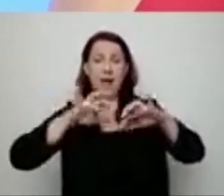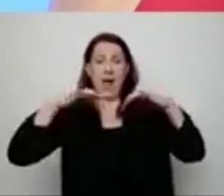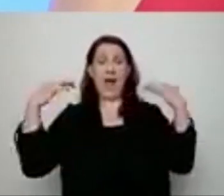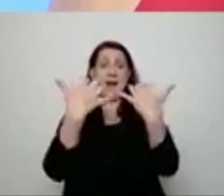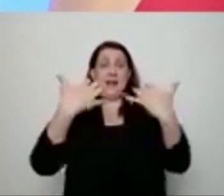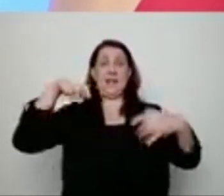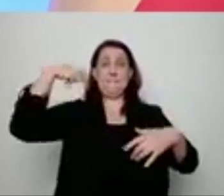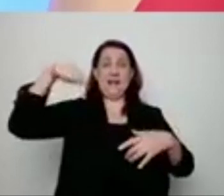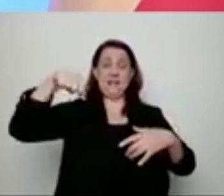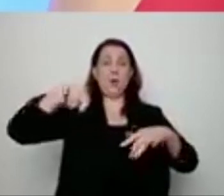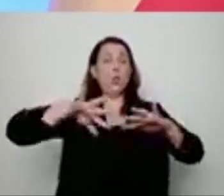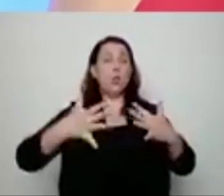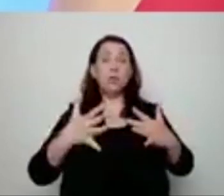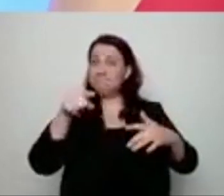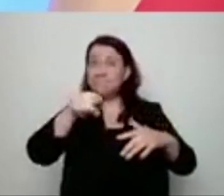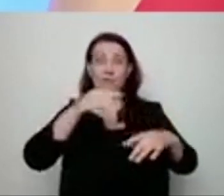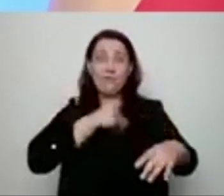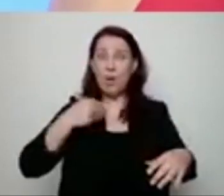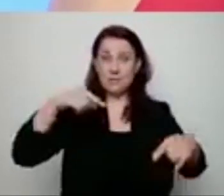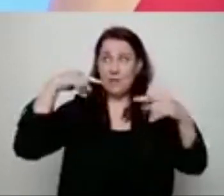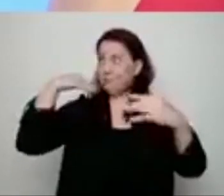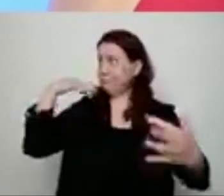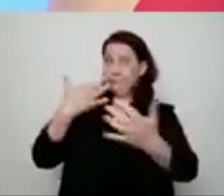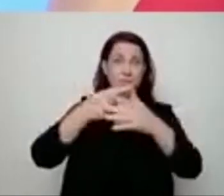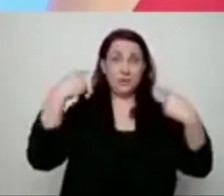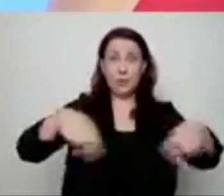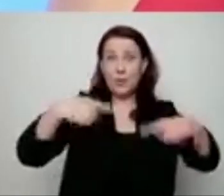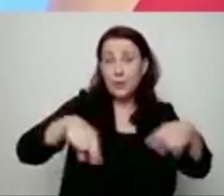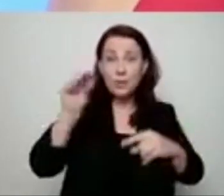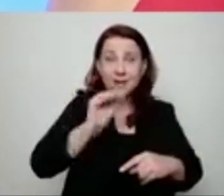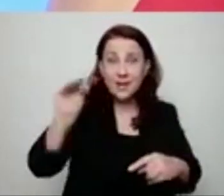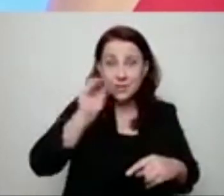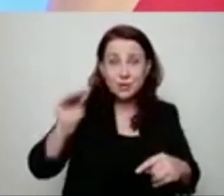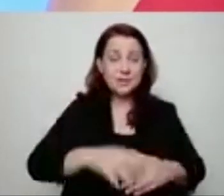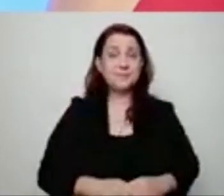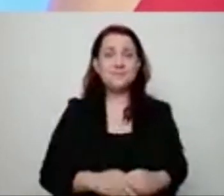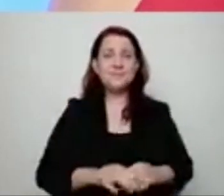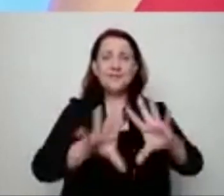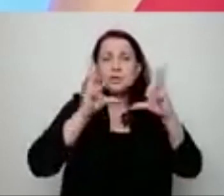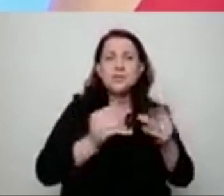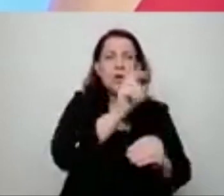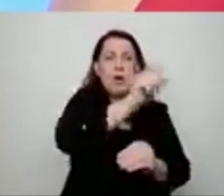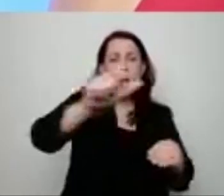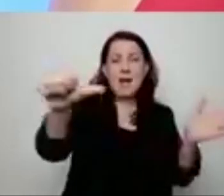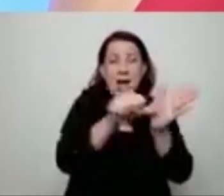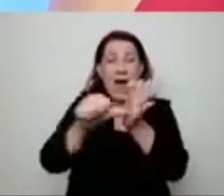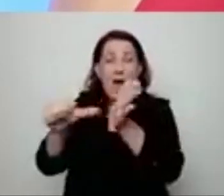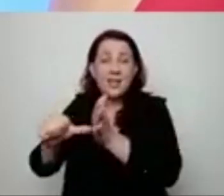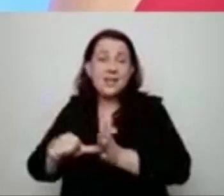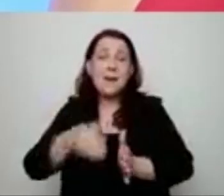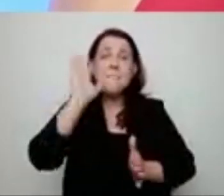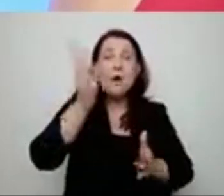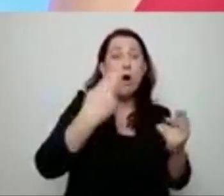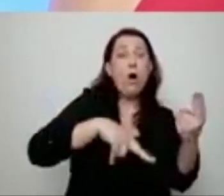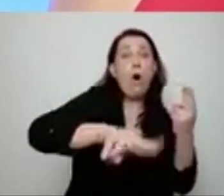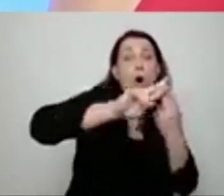Formułę, której jeszcze w Polsce nigdy nie było. Gdzie wszyscy kandydaci będą odpowiadać